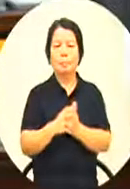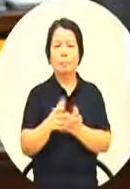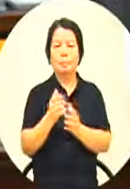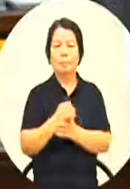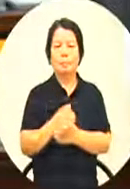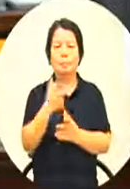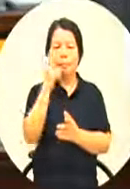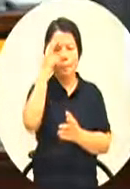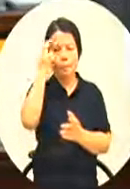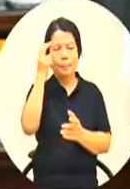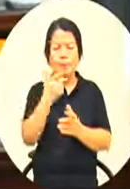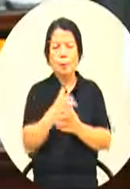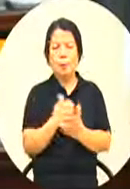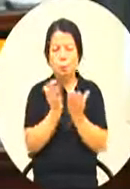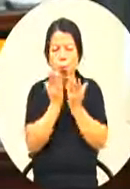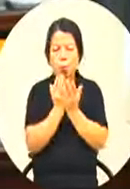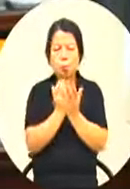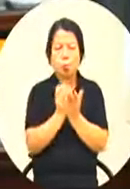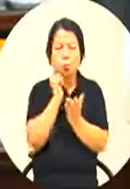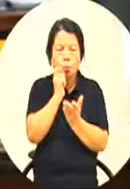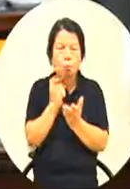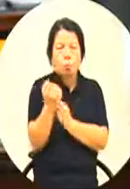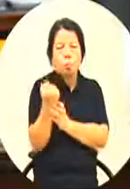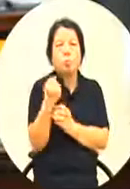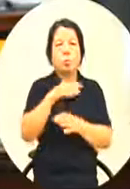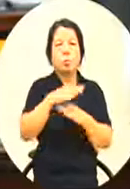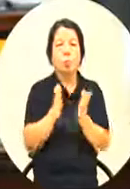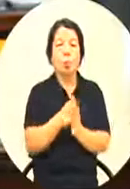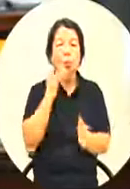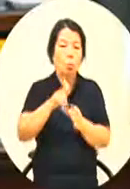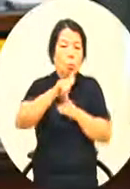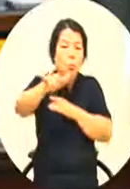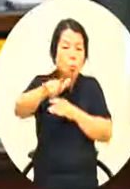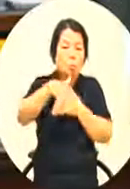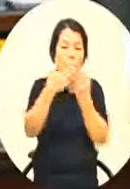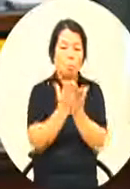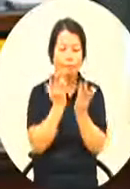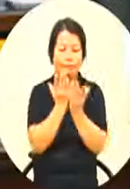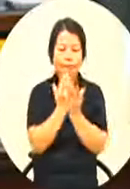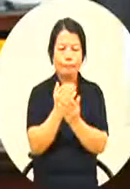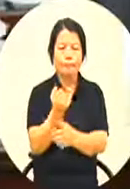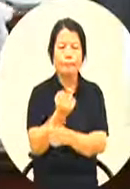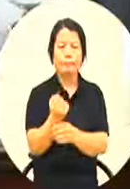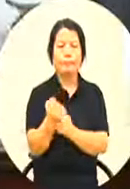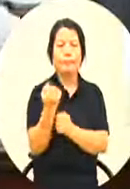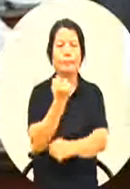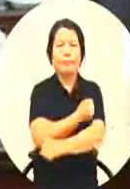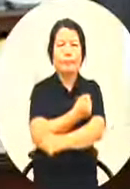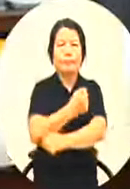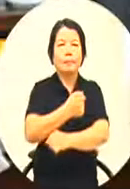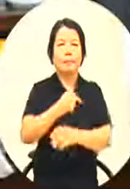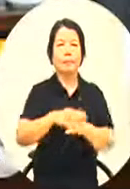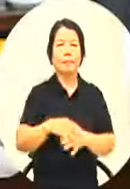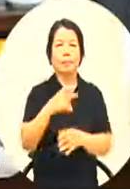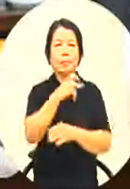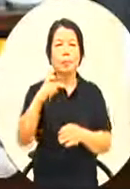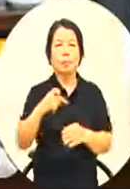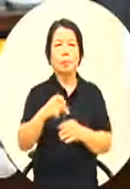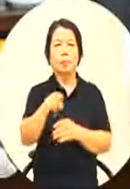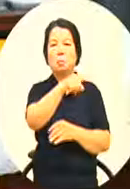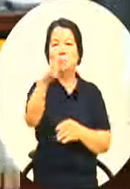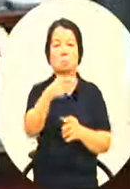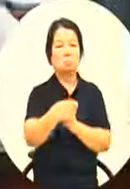中国大陆你们大概如果要出国大家大家有国民英文程度普遍坦白讲都比我们台湾好